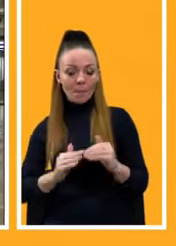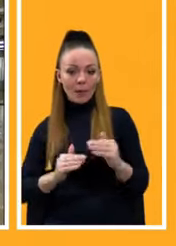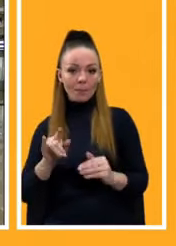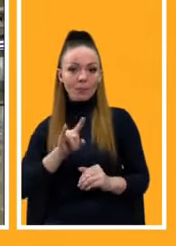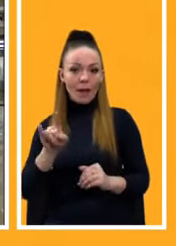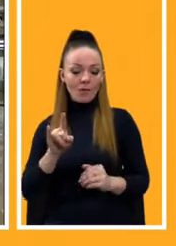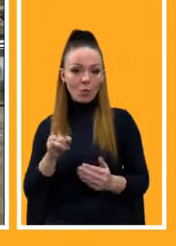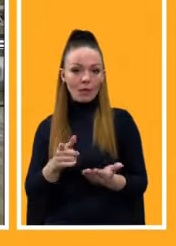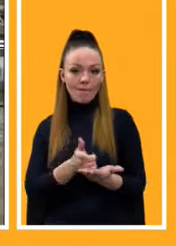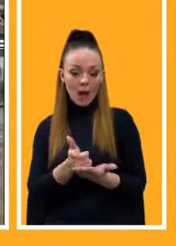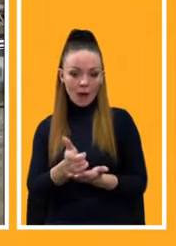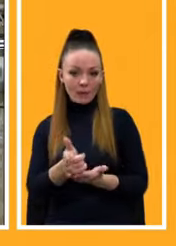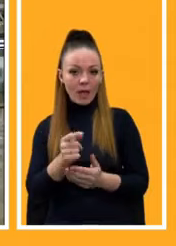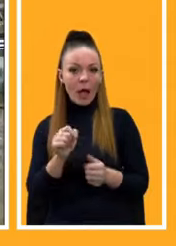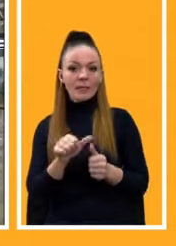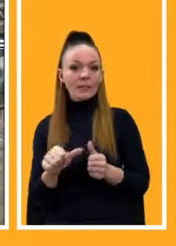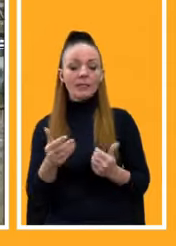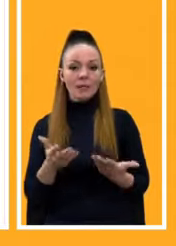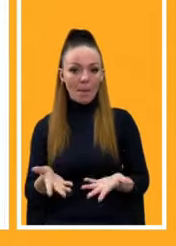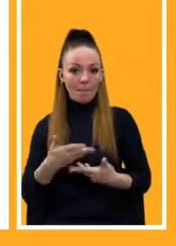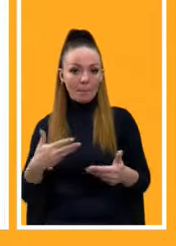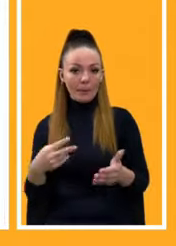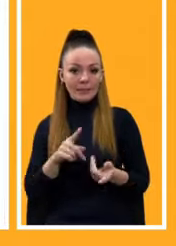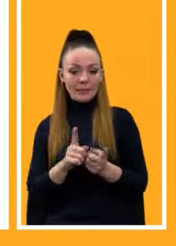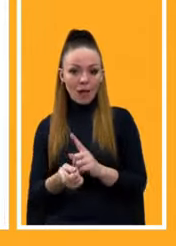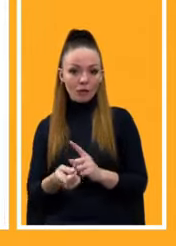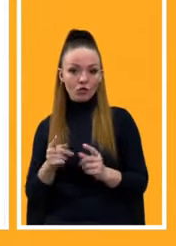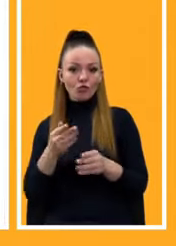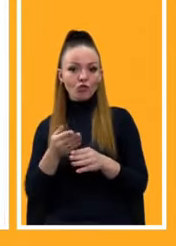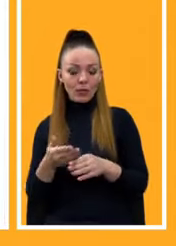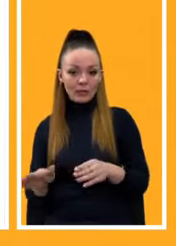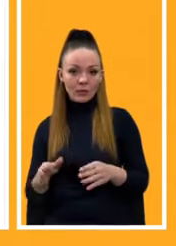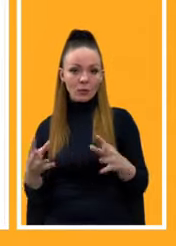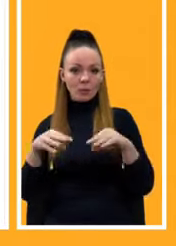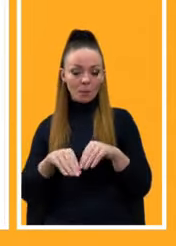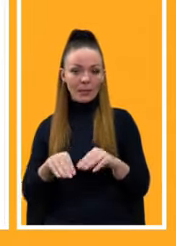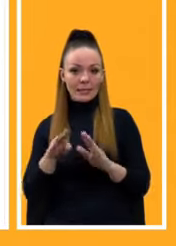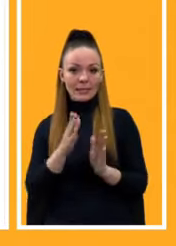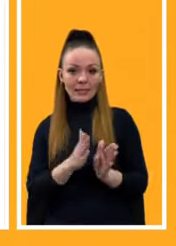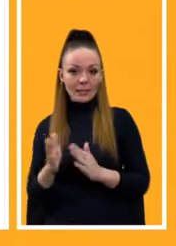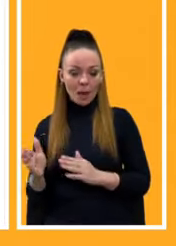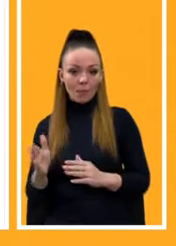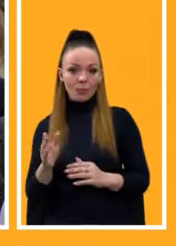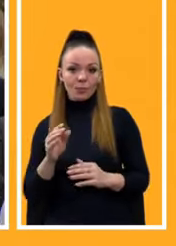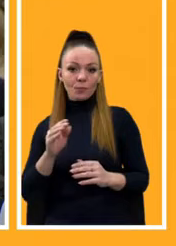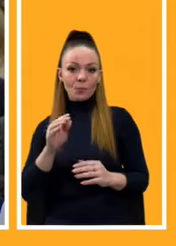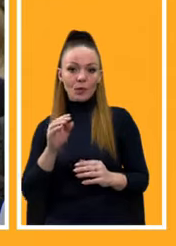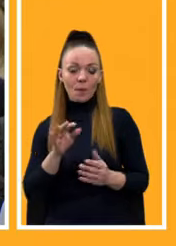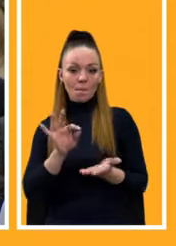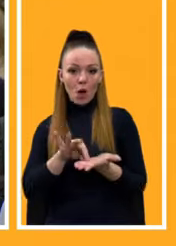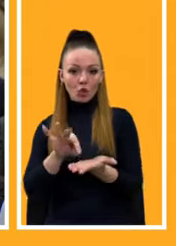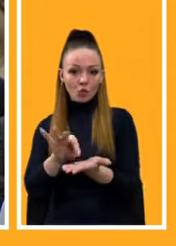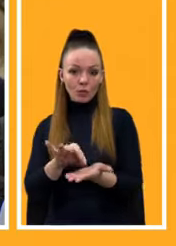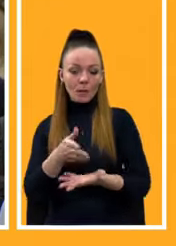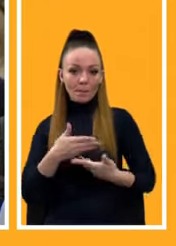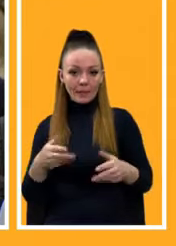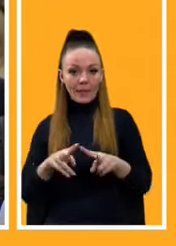А саме, ми стали повноправною частиною спільної системи маршрутів зборів євроконтролю. Тобто ми працюємо тепер